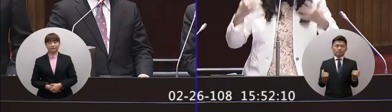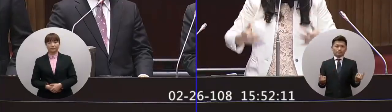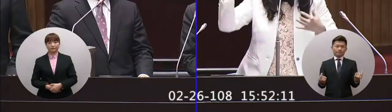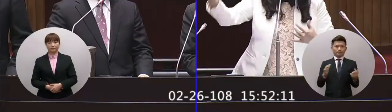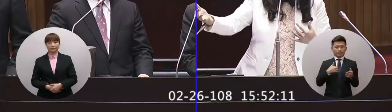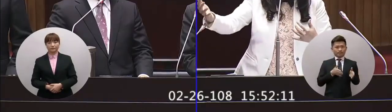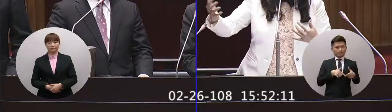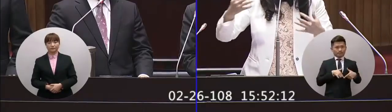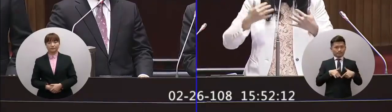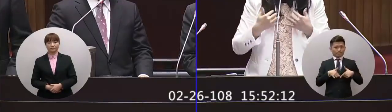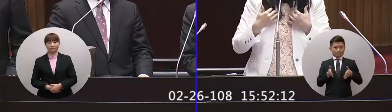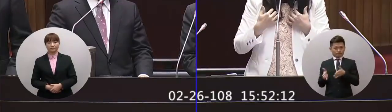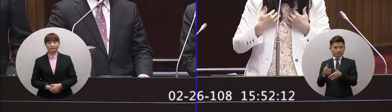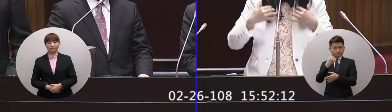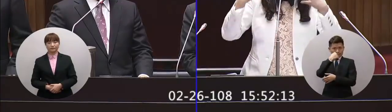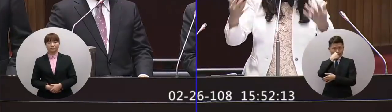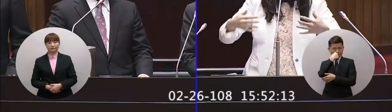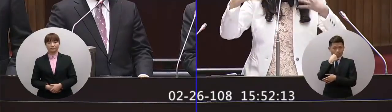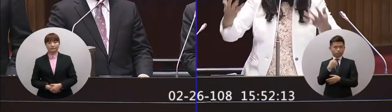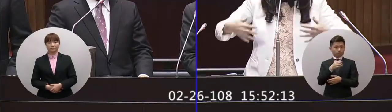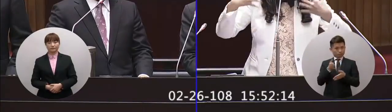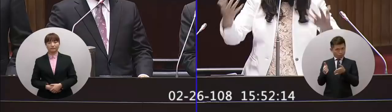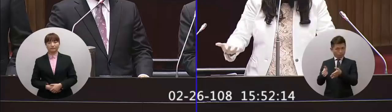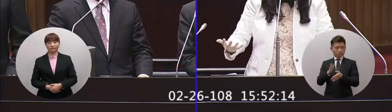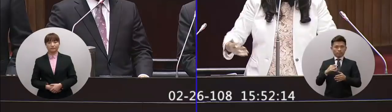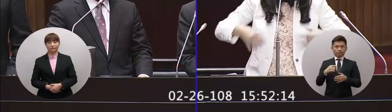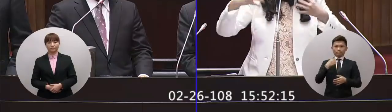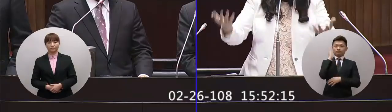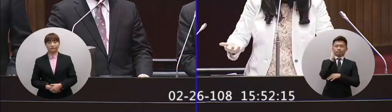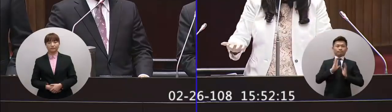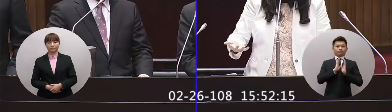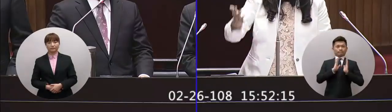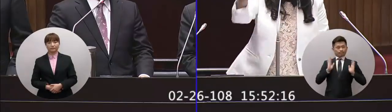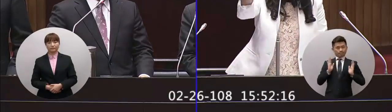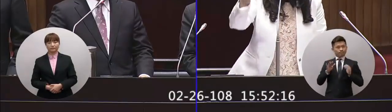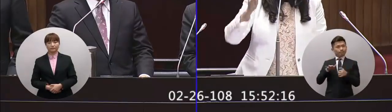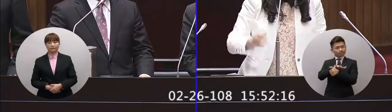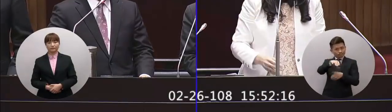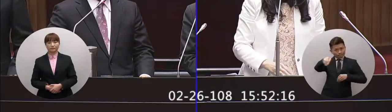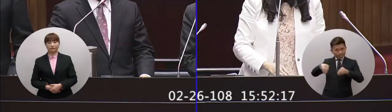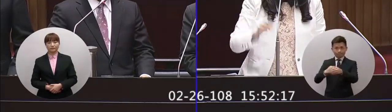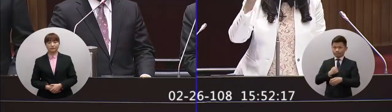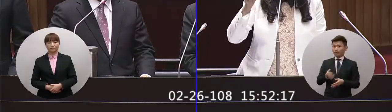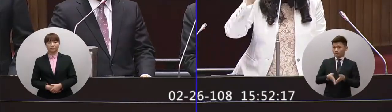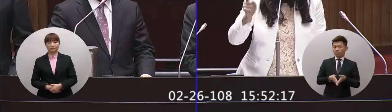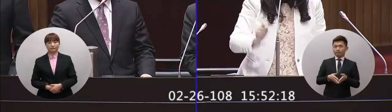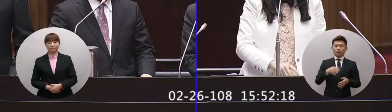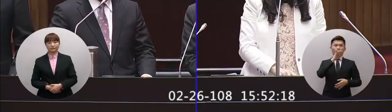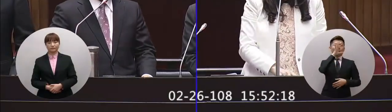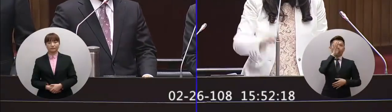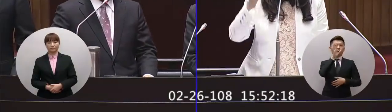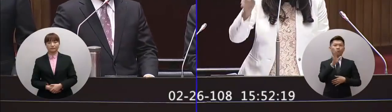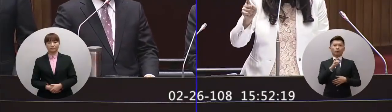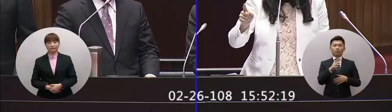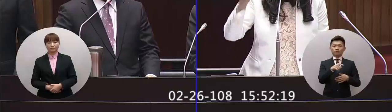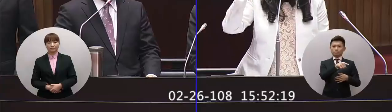向台灣多於中國大陸是要用我們的真正的包容跟愛來理解我覺得吳欣欣委員長這點真的很